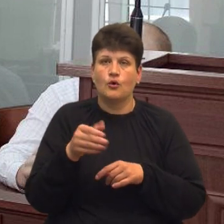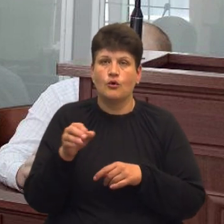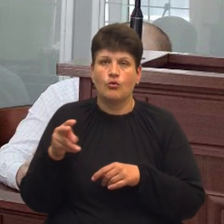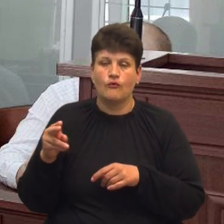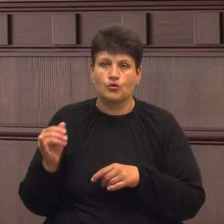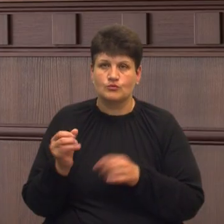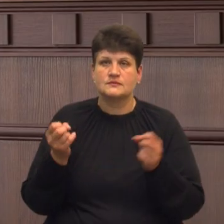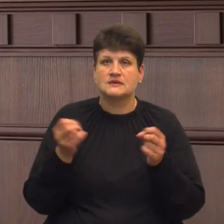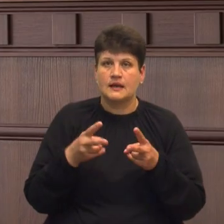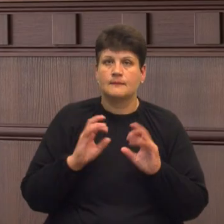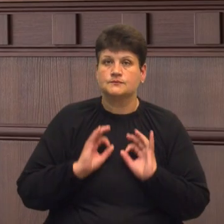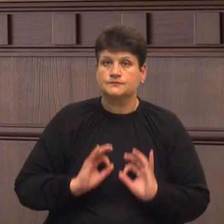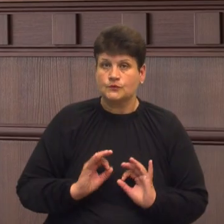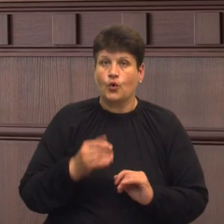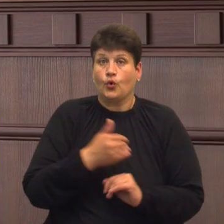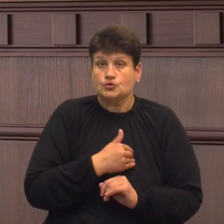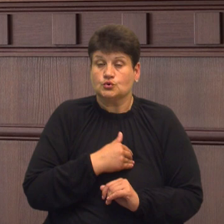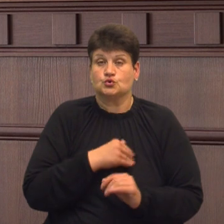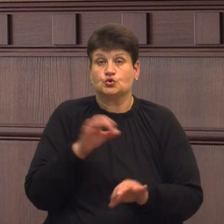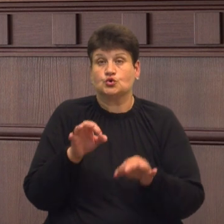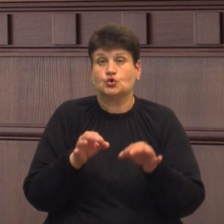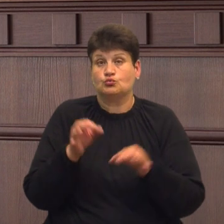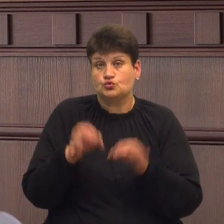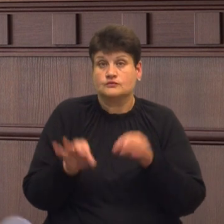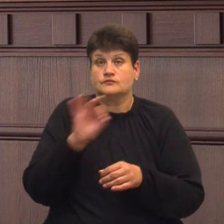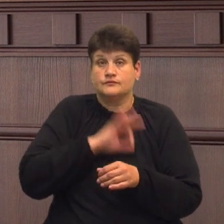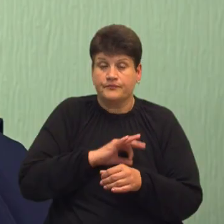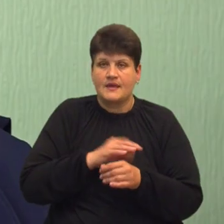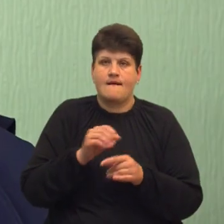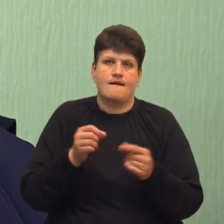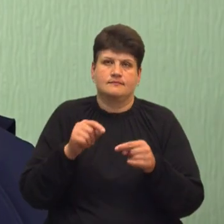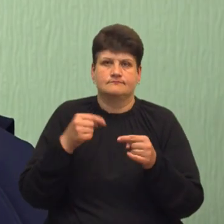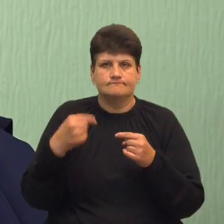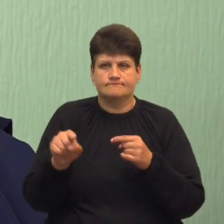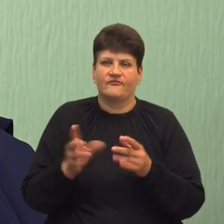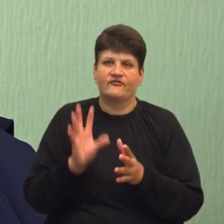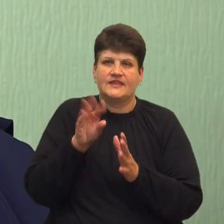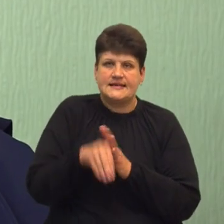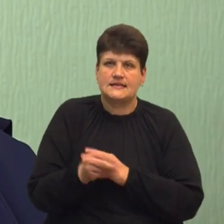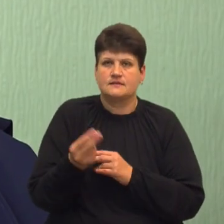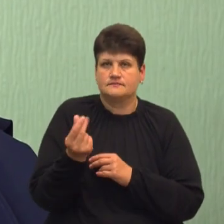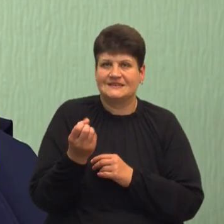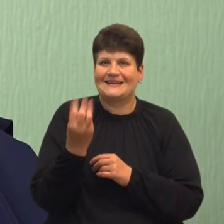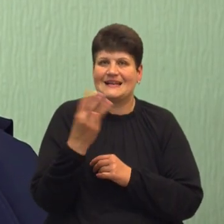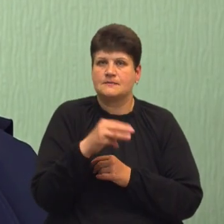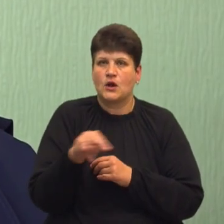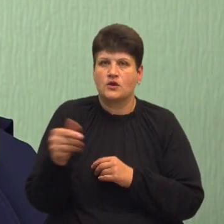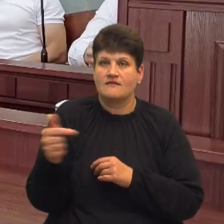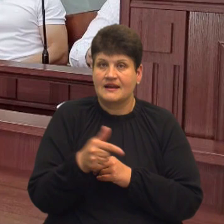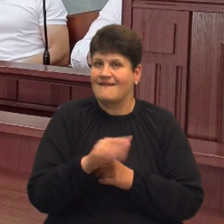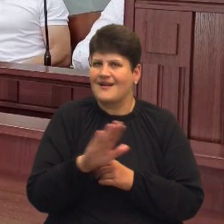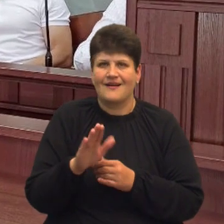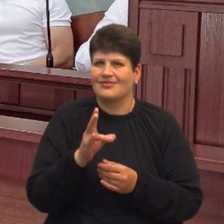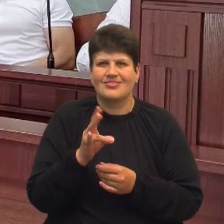-антикорупційна прокуратура хотіла, щоб суд застосував тримання під вартою з альтернативою внесення застави 13 мільйонів гривень, а на 805